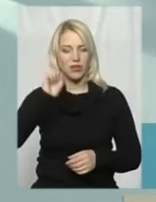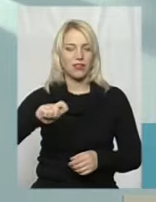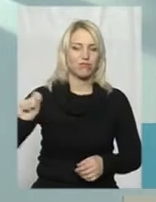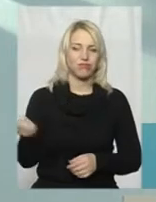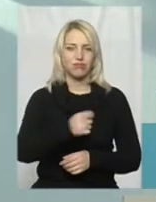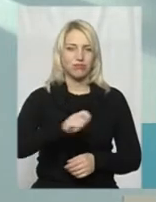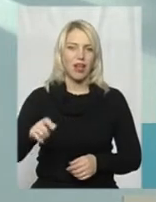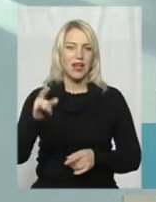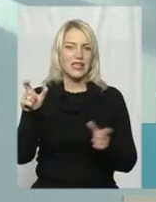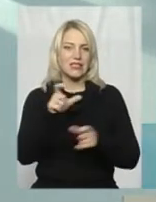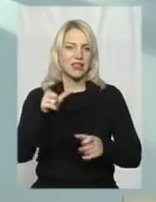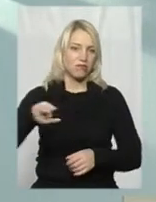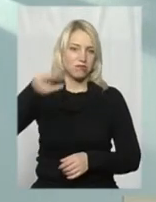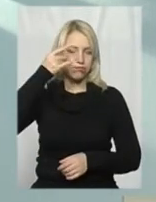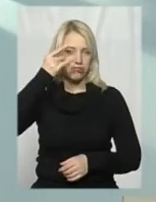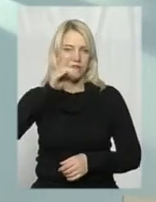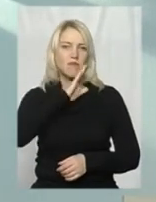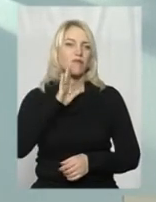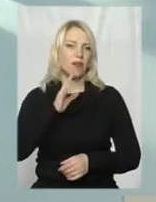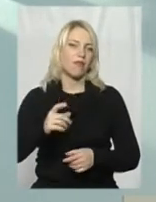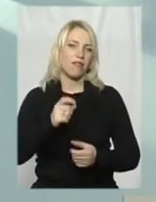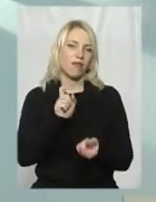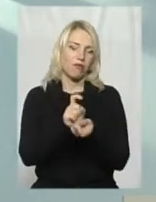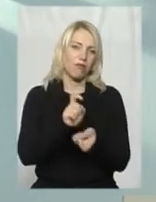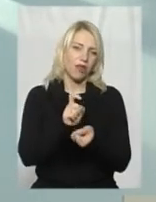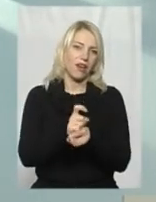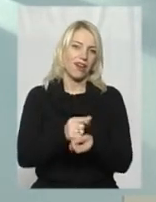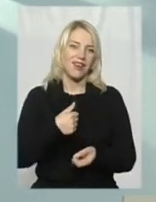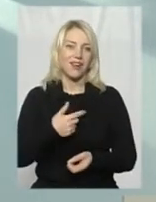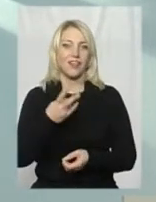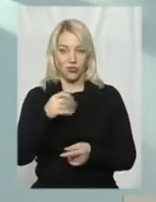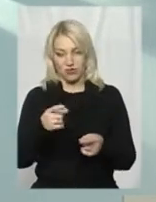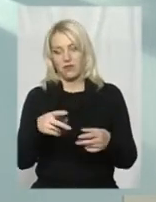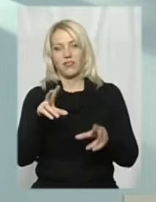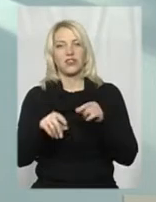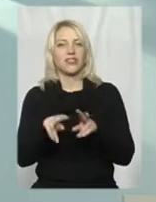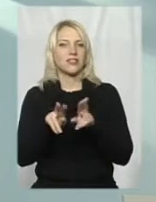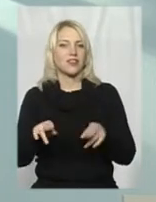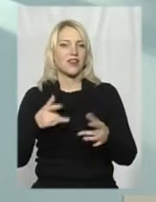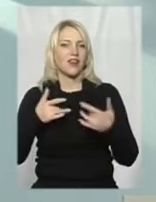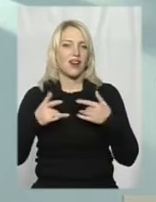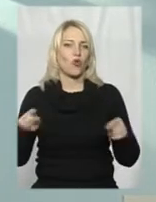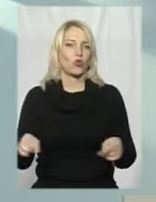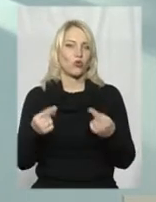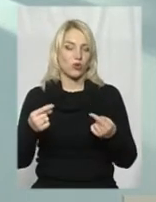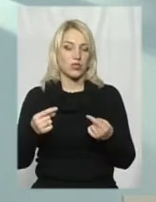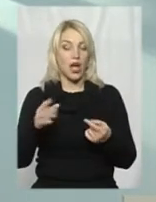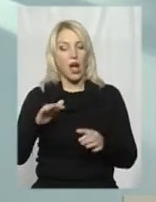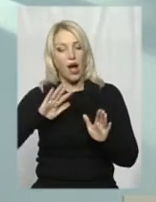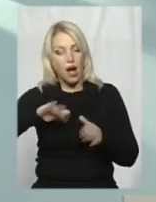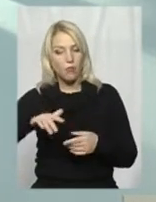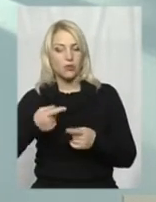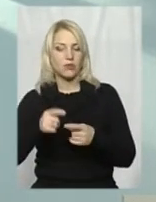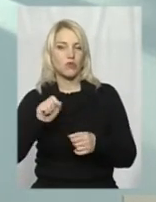луків не робили. Це примітивна реконструкція, але це реконструкція. Пізніше це може перетворитися навіть в